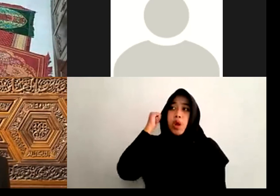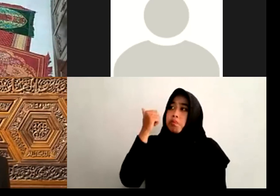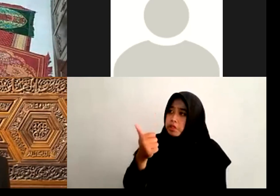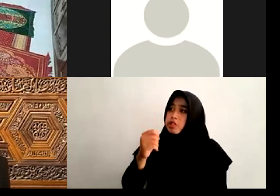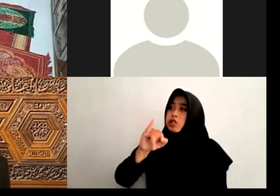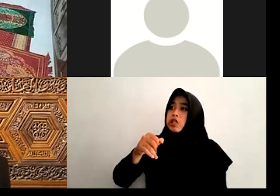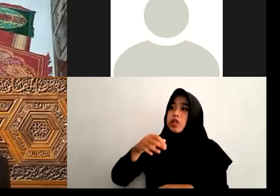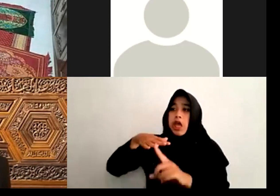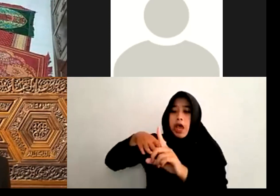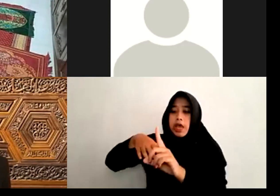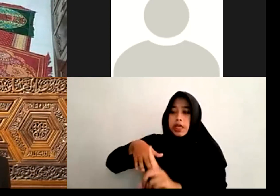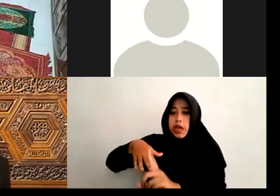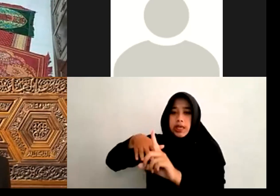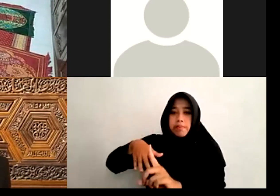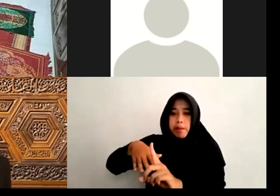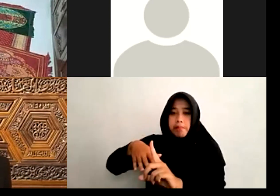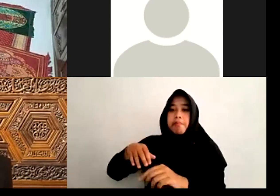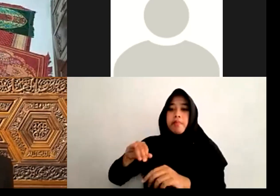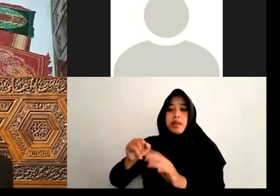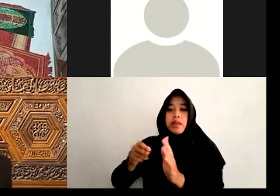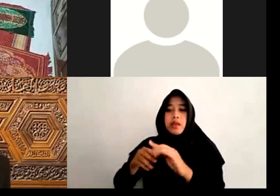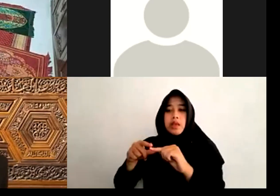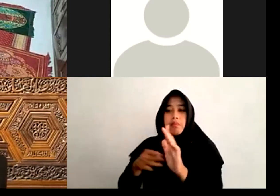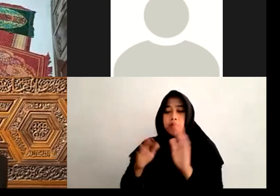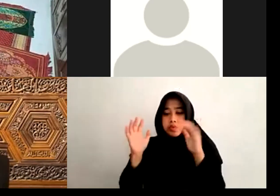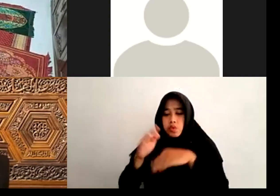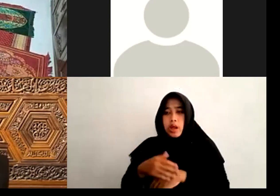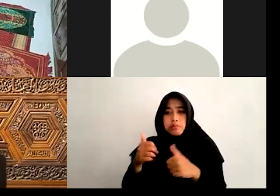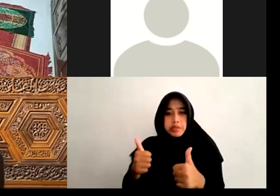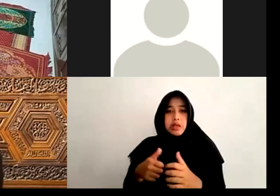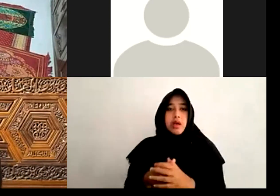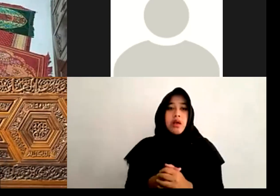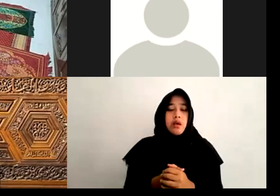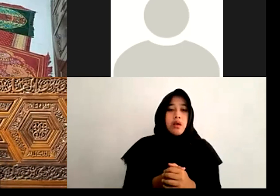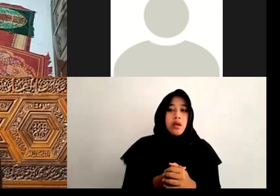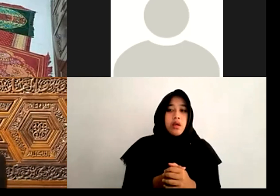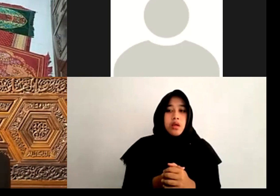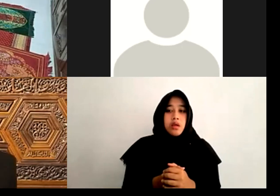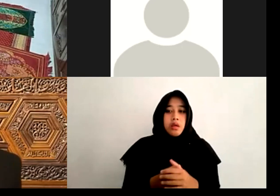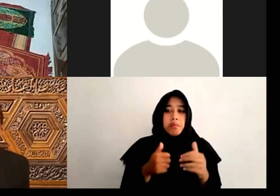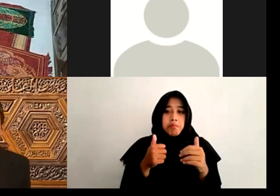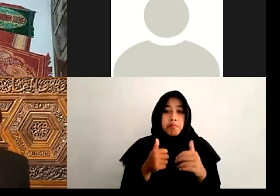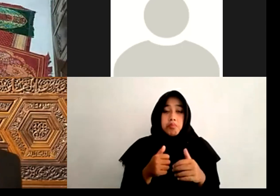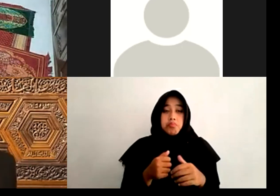Apa Namanya Ya Otomatis Juga Bisa Menjadi Khotibah Tapi